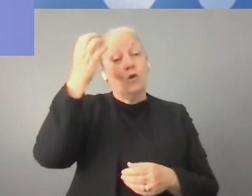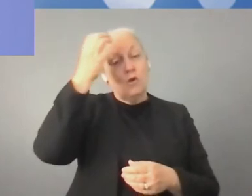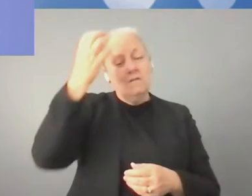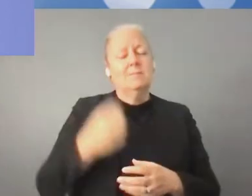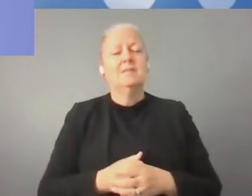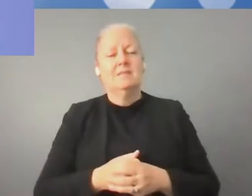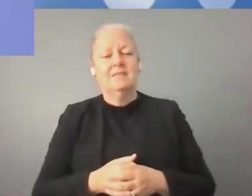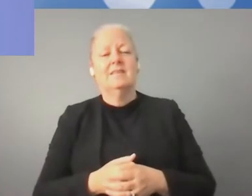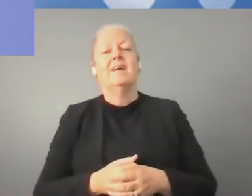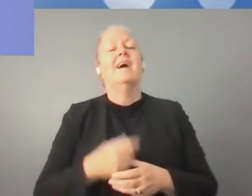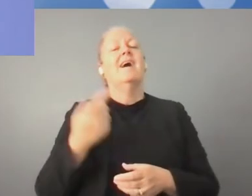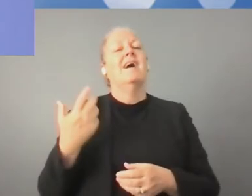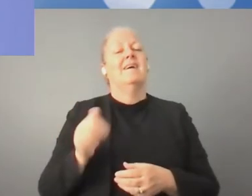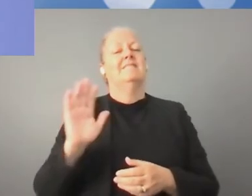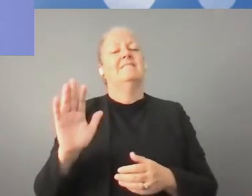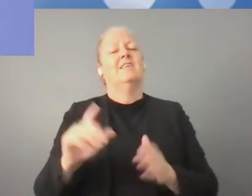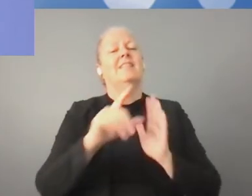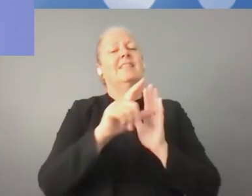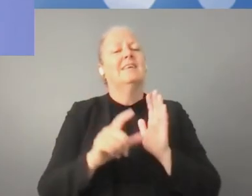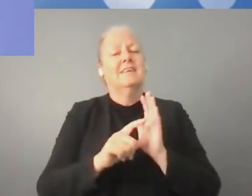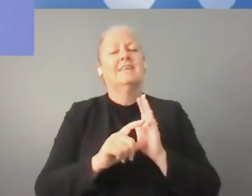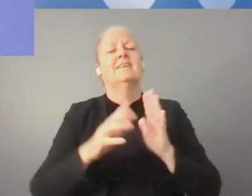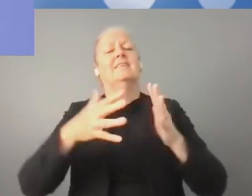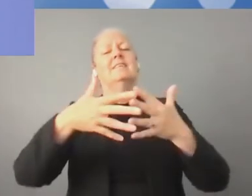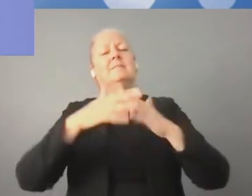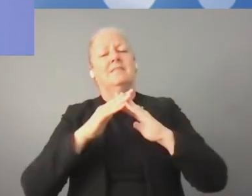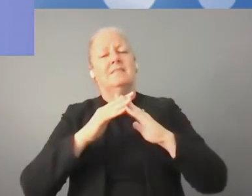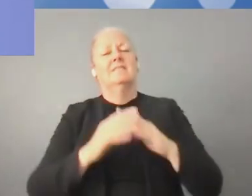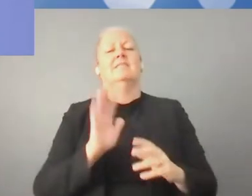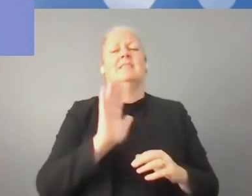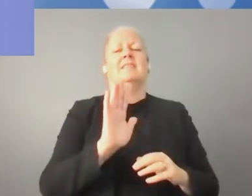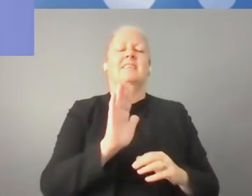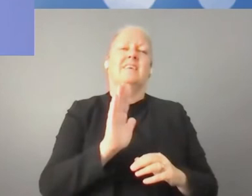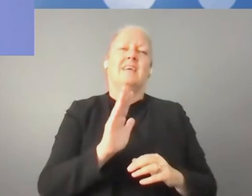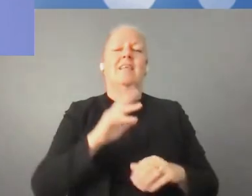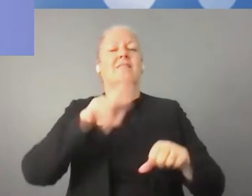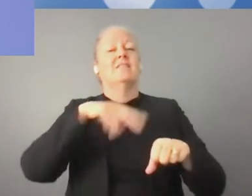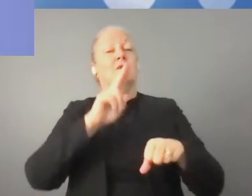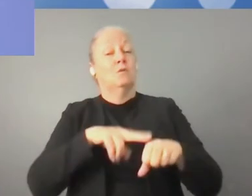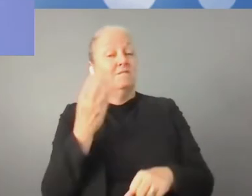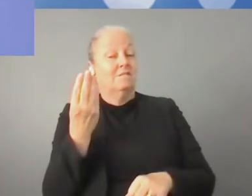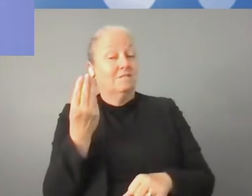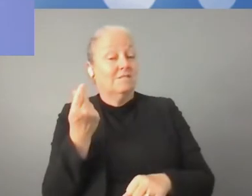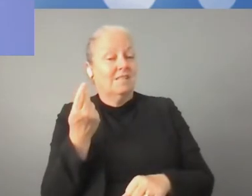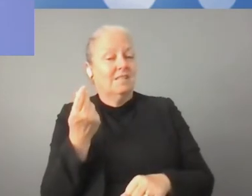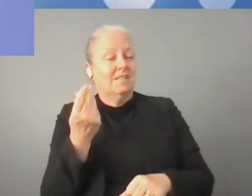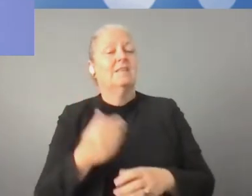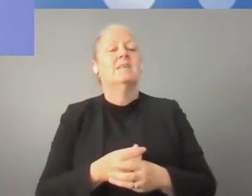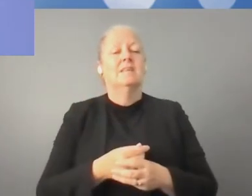niedawno wprowadził Krajowy Fundusz Innowacji.